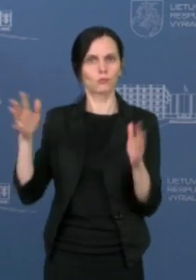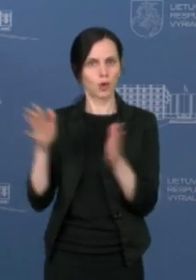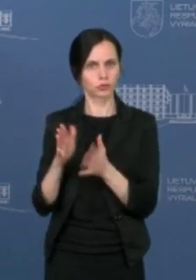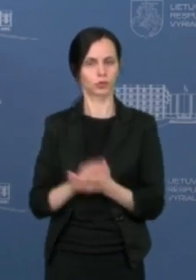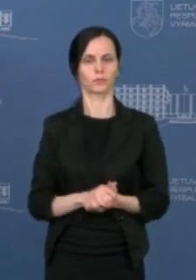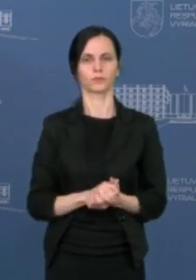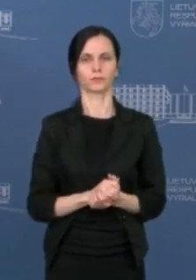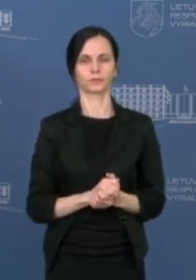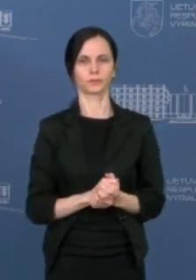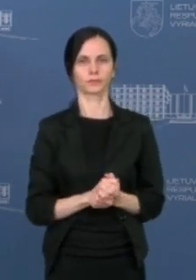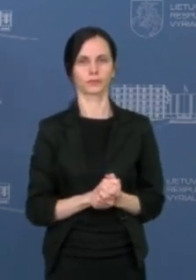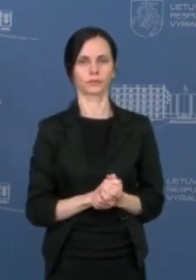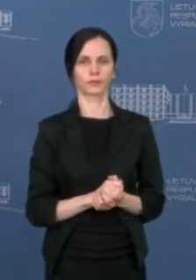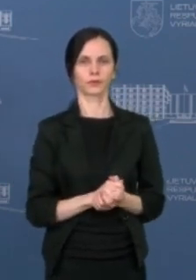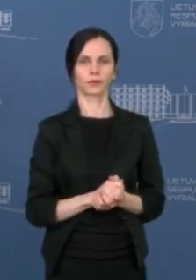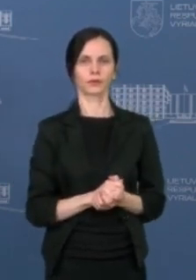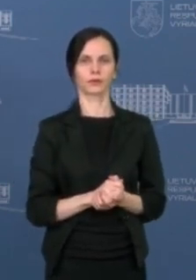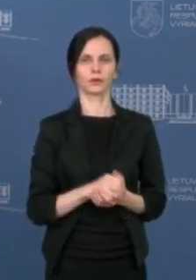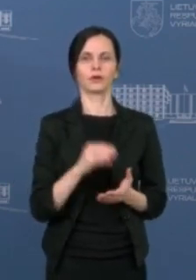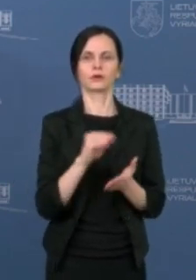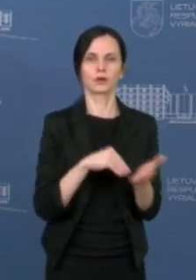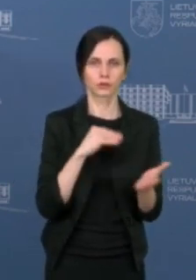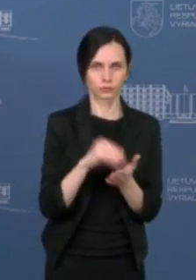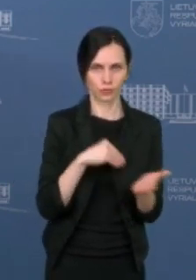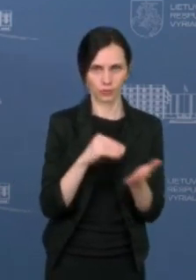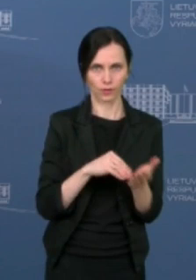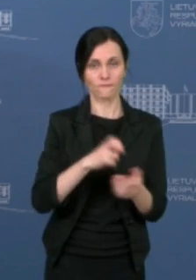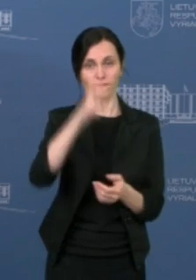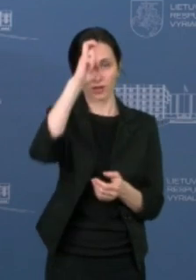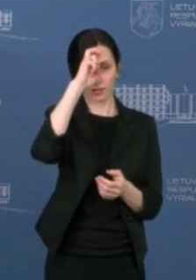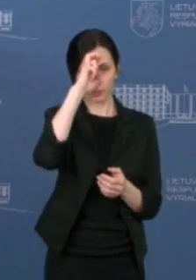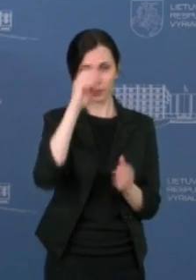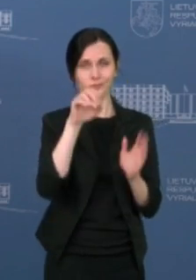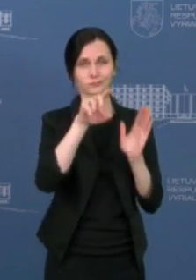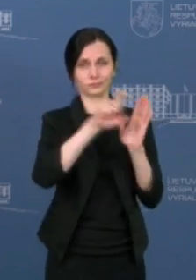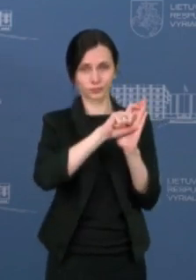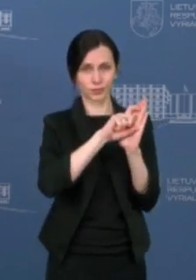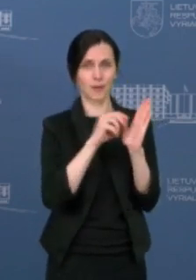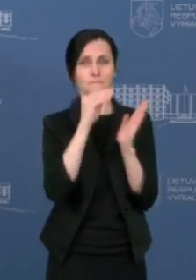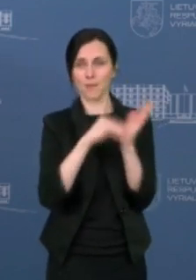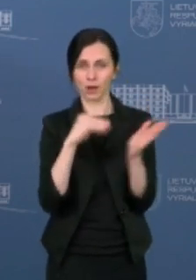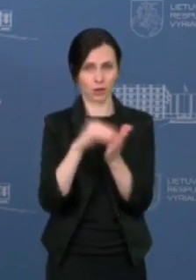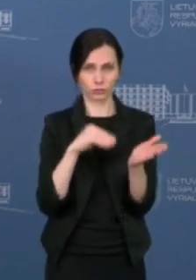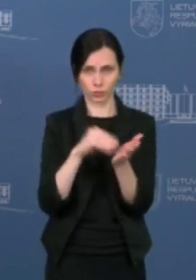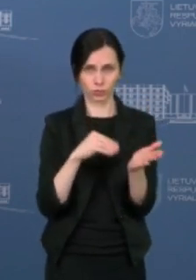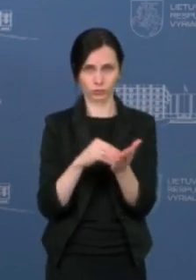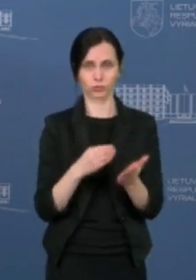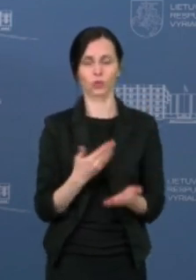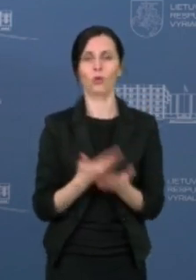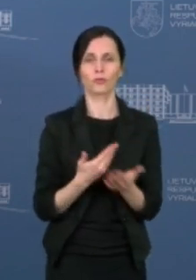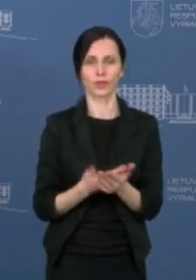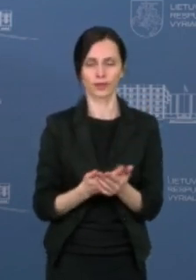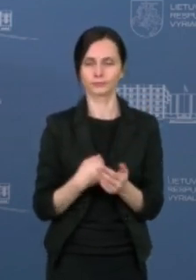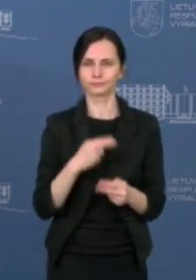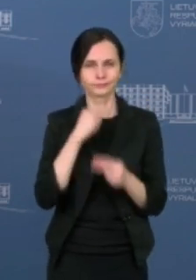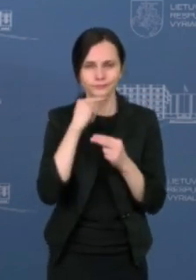Mes kalbame, dar kartą aš pacituosiu, vyriausybės nutarimo formuluotė, nes turime būti